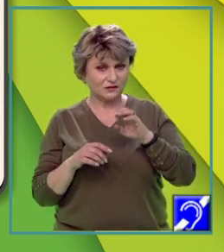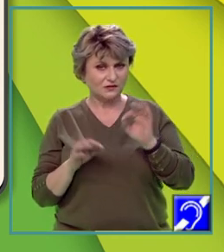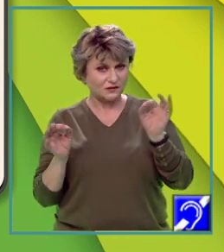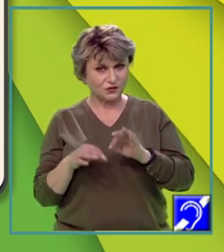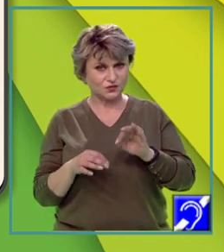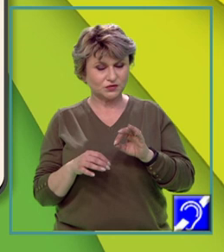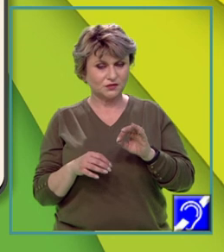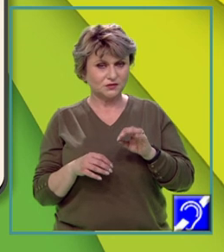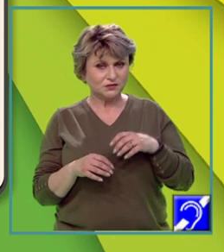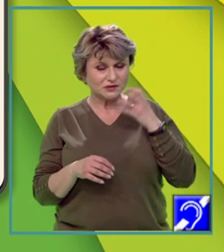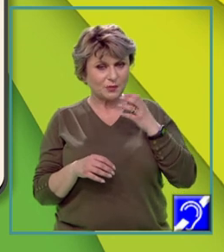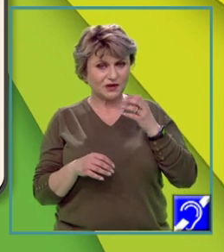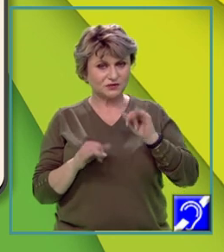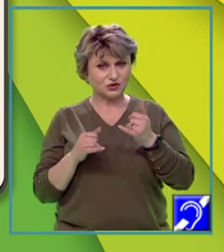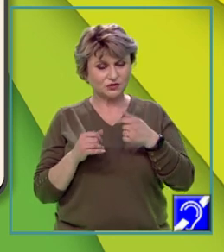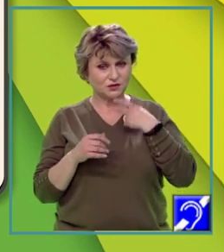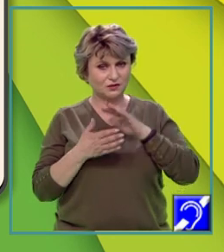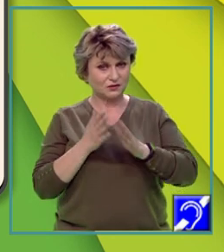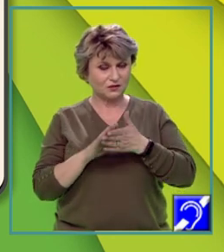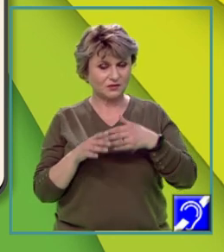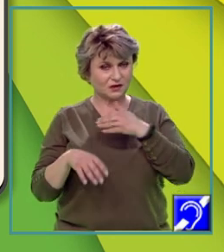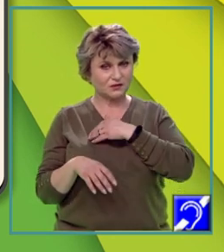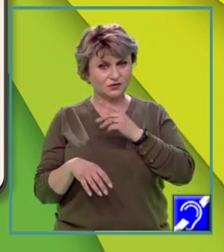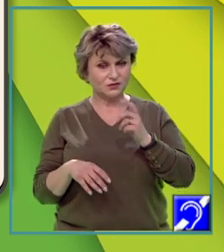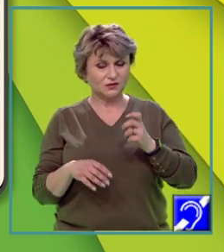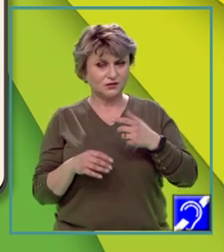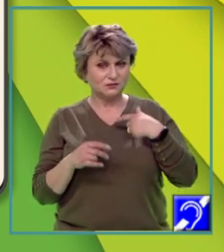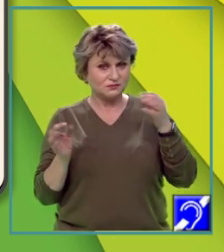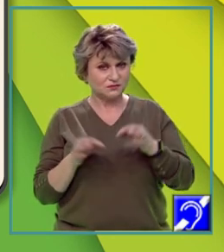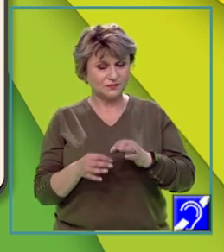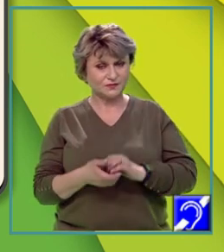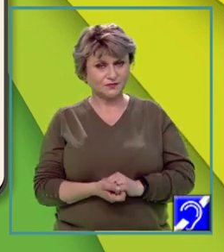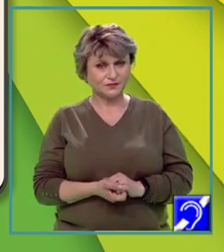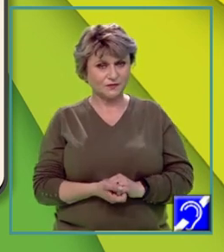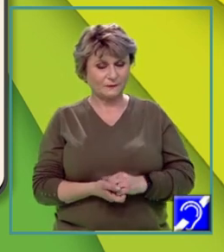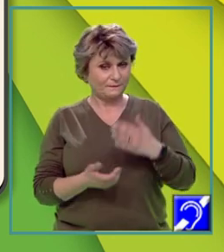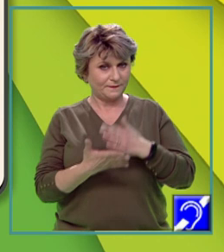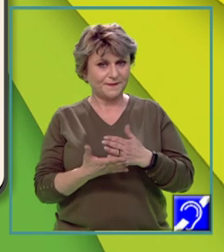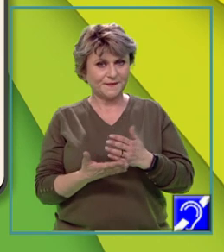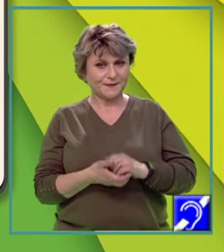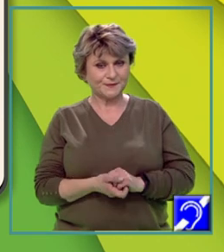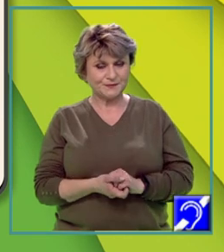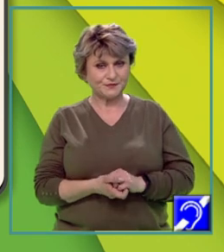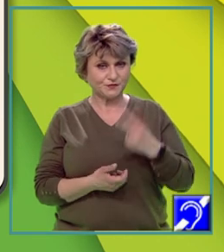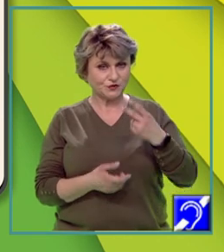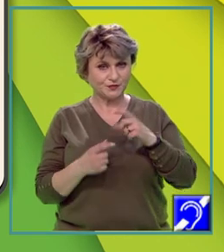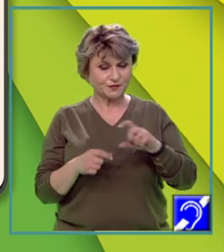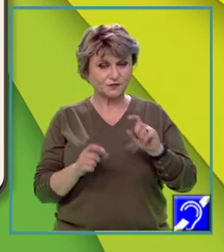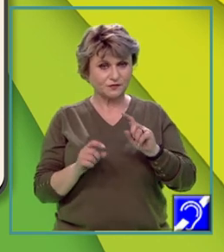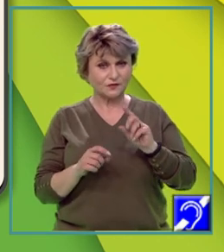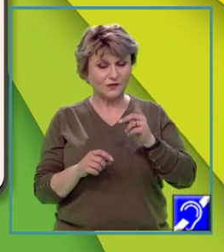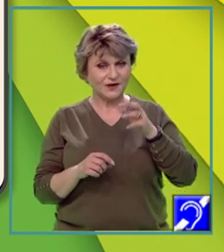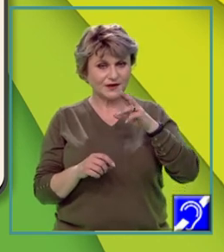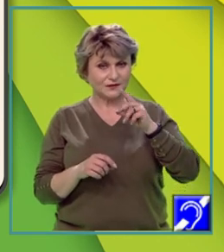zăpadă și îngheț, determină gradul de antropizare redus. Precizați două cauze ale